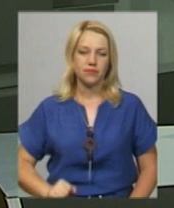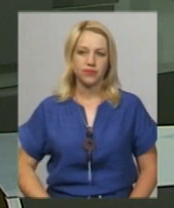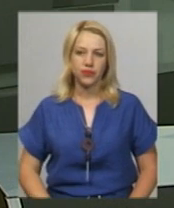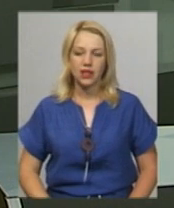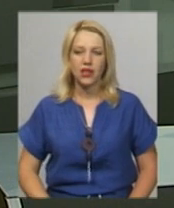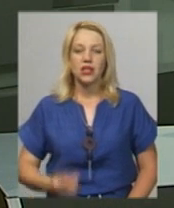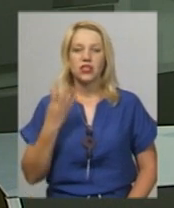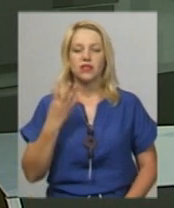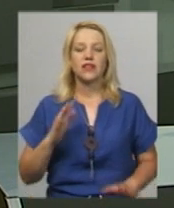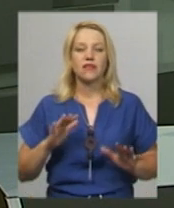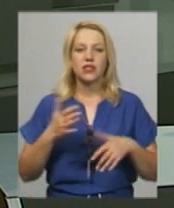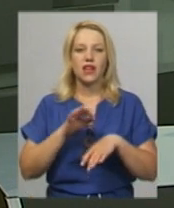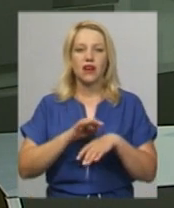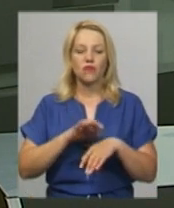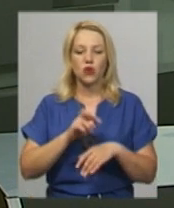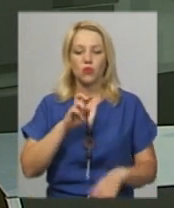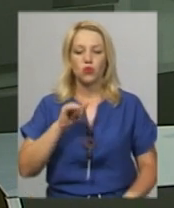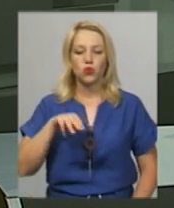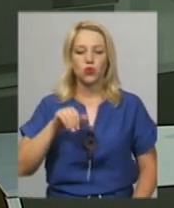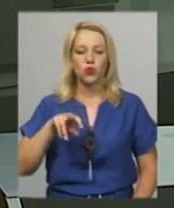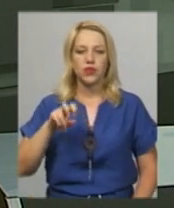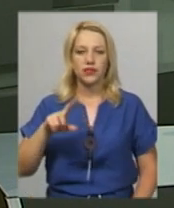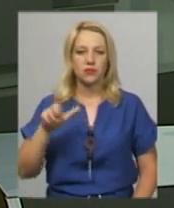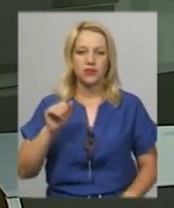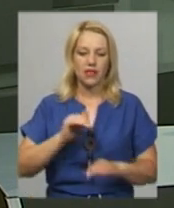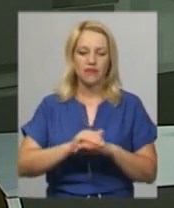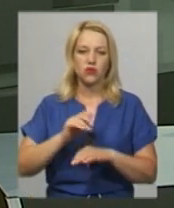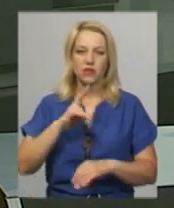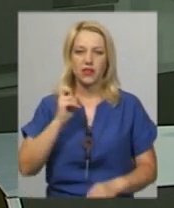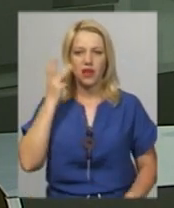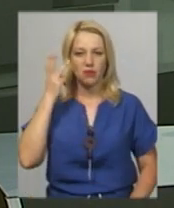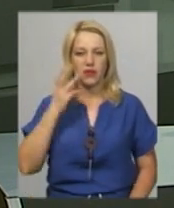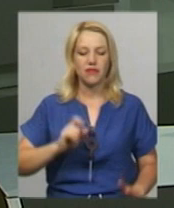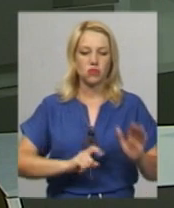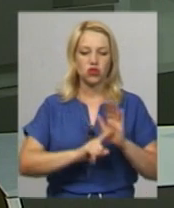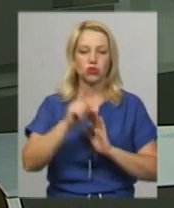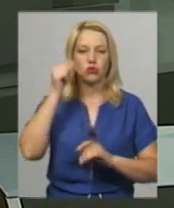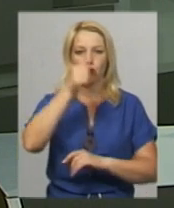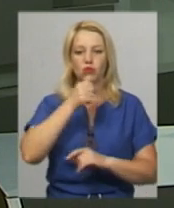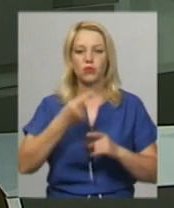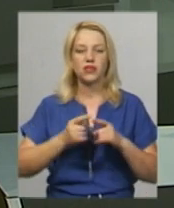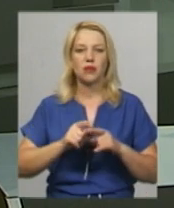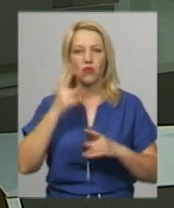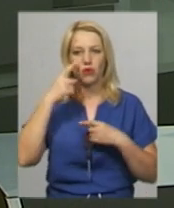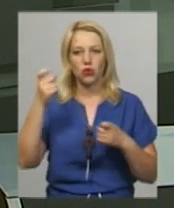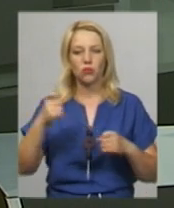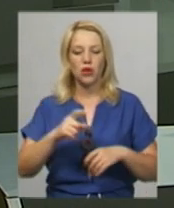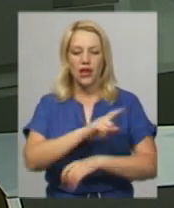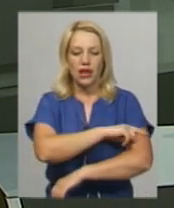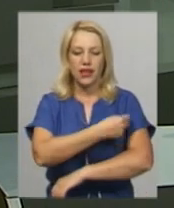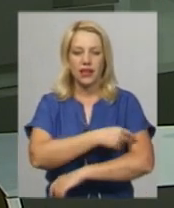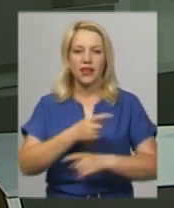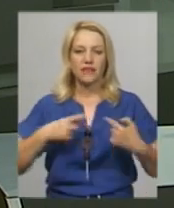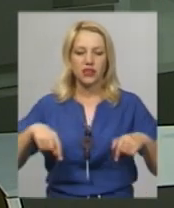Четвертий випадок захворюваності на бутулізм зафіксували на Хмельниччині від початку року. Про це повідомила лікар відділення